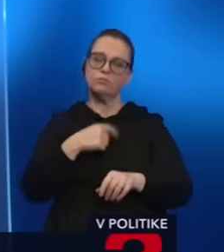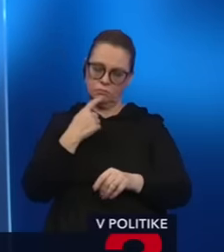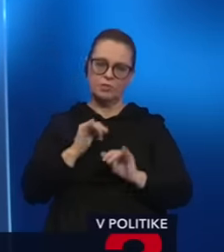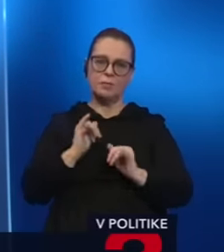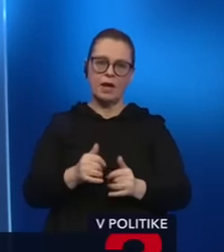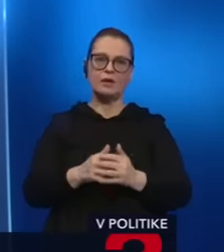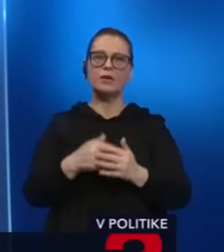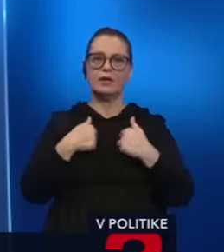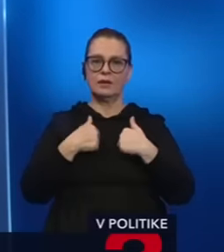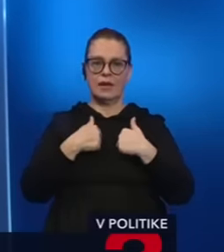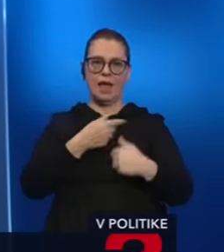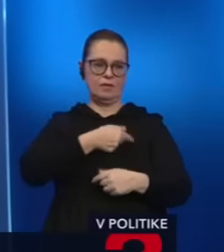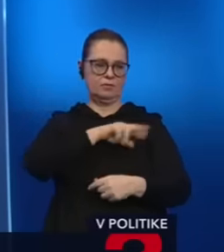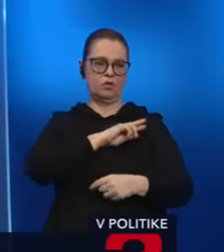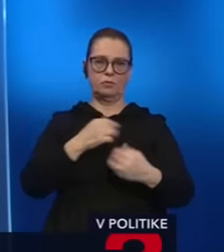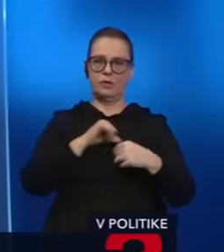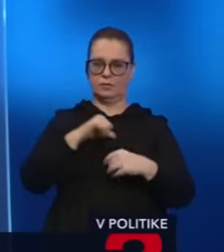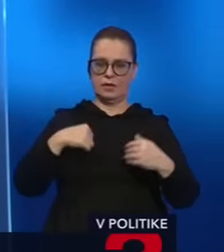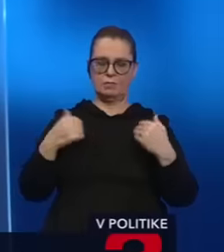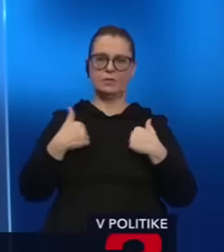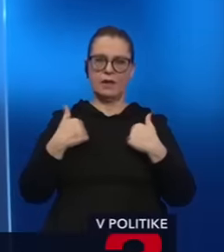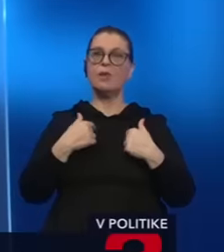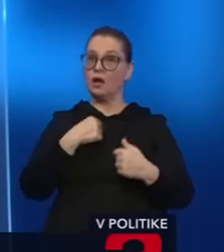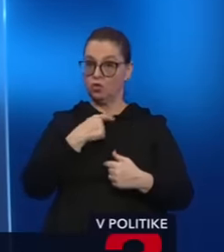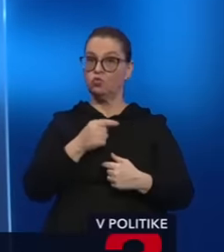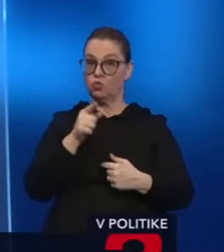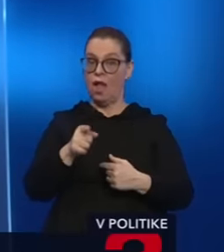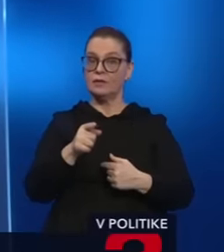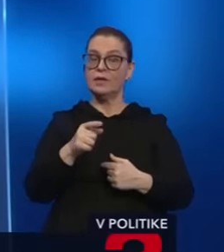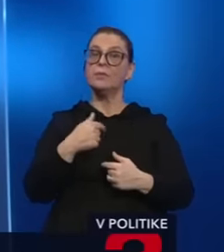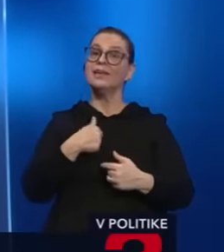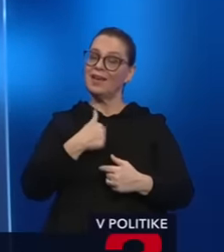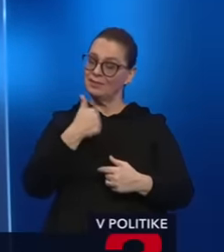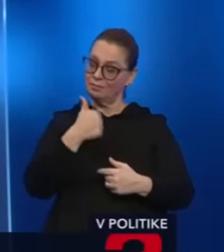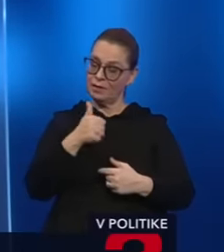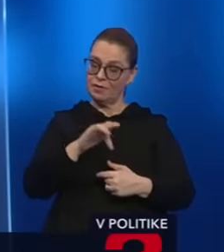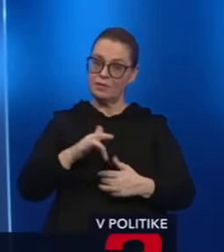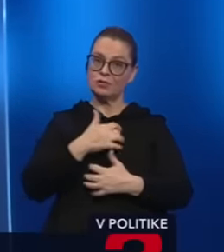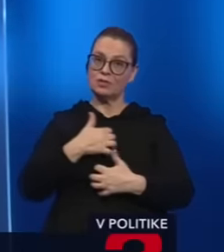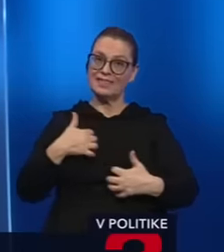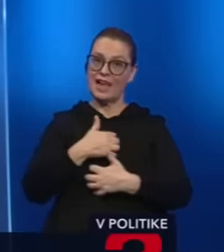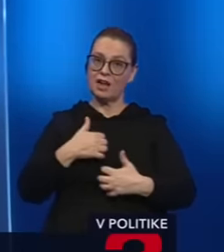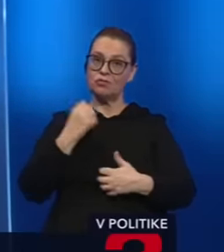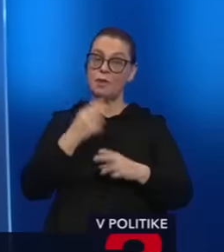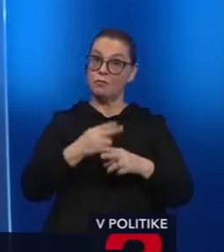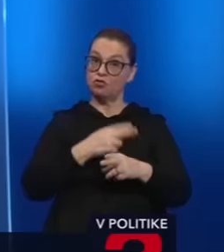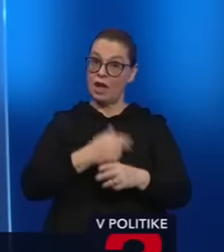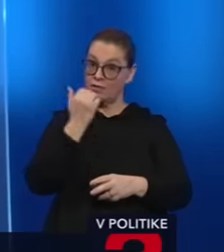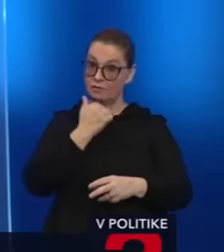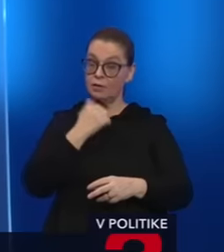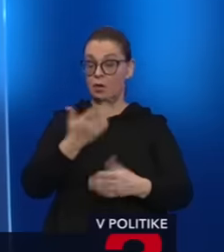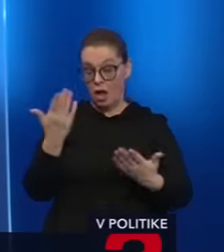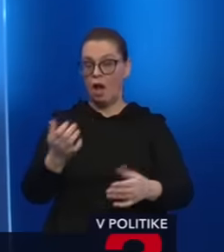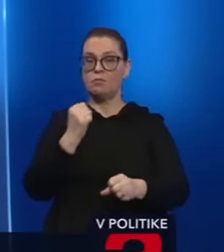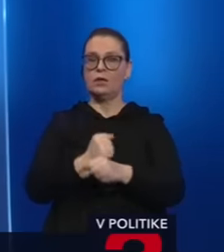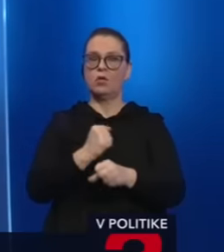za seba, nie zodpovednosť a v tomto sme zajedno. Ja sa snažím na prvom mieste, aby, ak máme štátne firmy, nech robie štátne